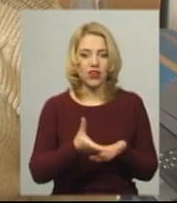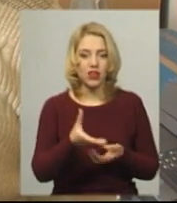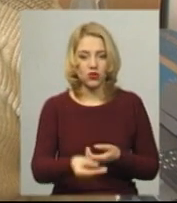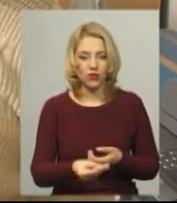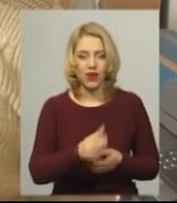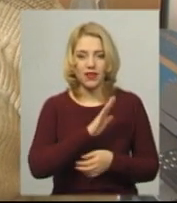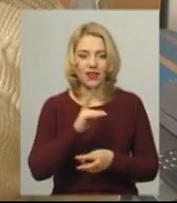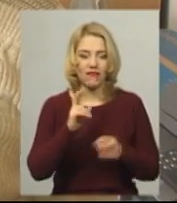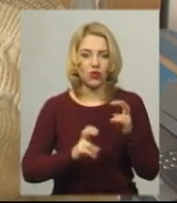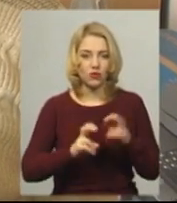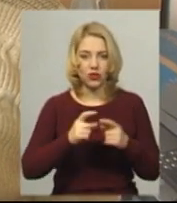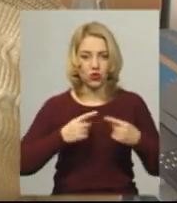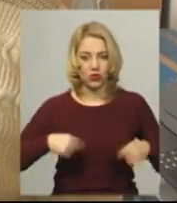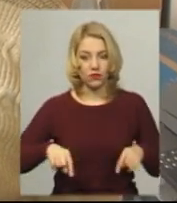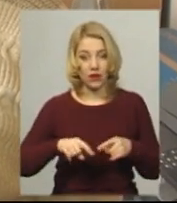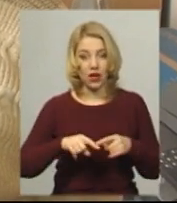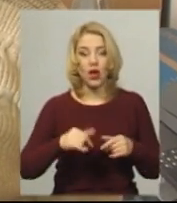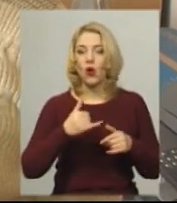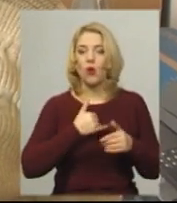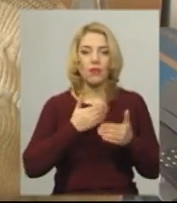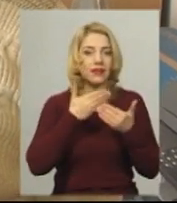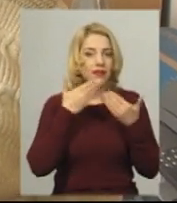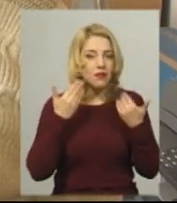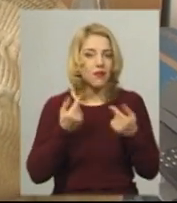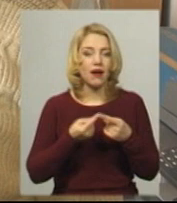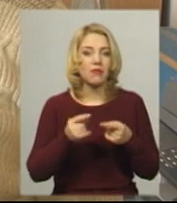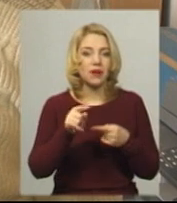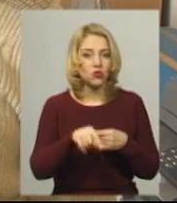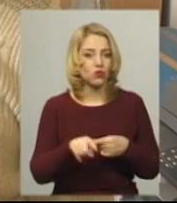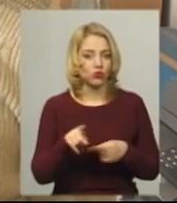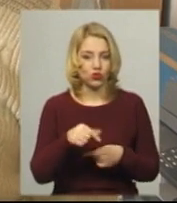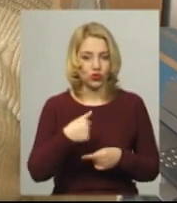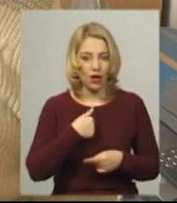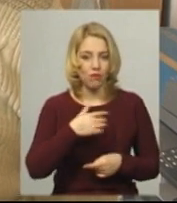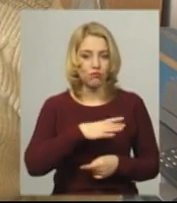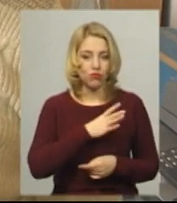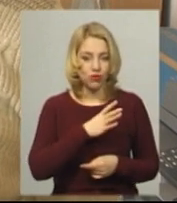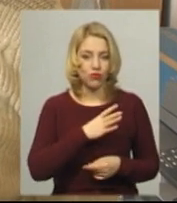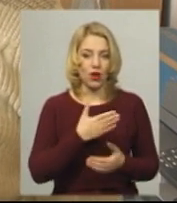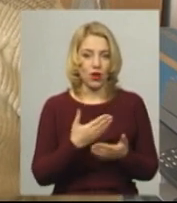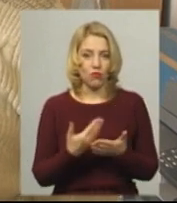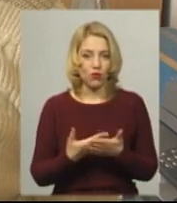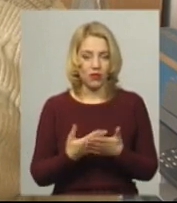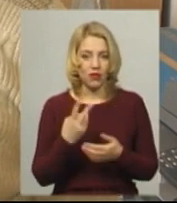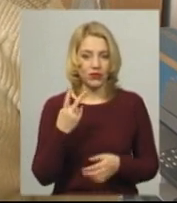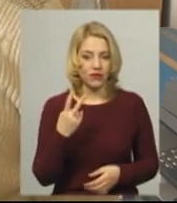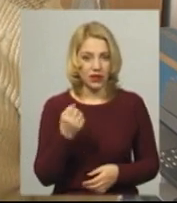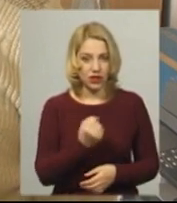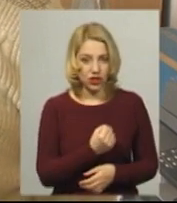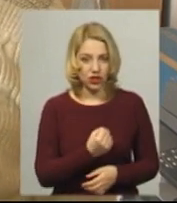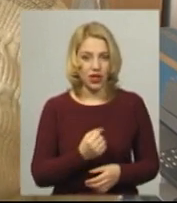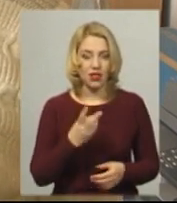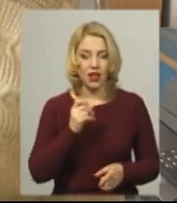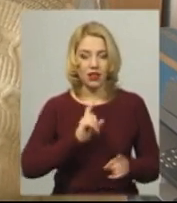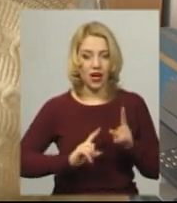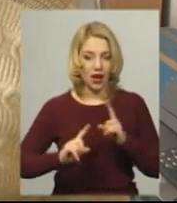невиробничої сфери в мене немає. При тому, що я був буквально десь дві неділі назад на